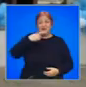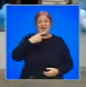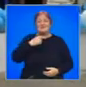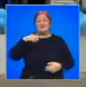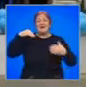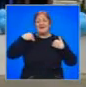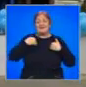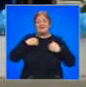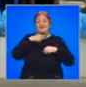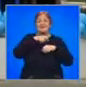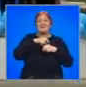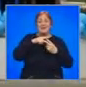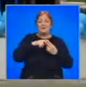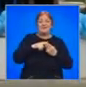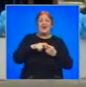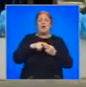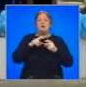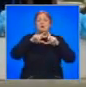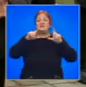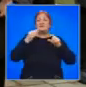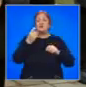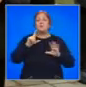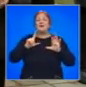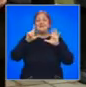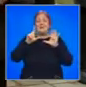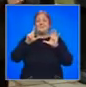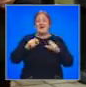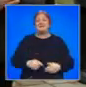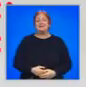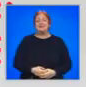кандидатите на ДПС, които са с номер 17 в бюлетината. България, българия!